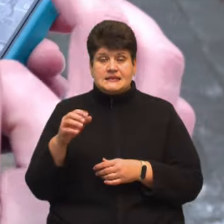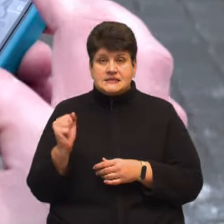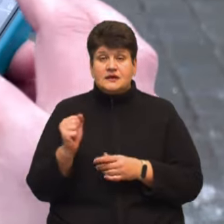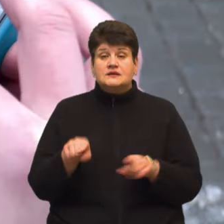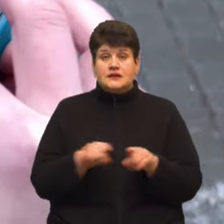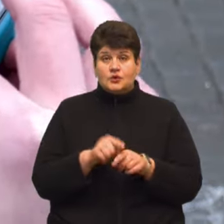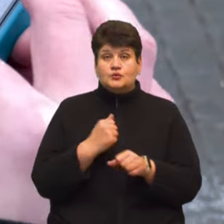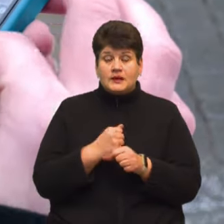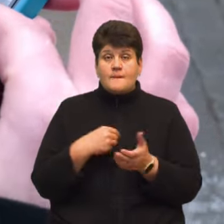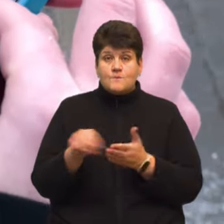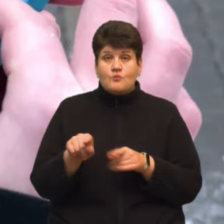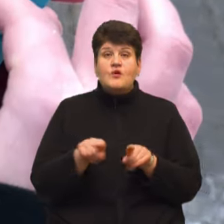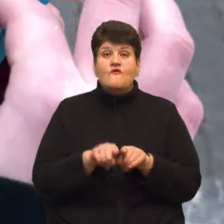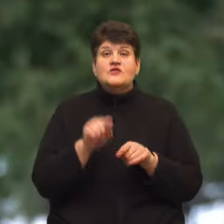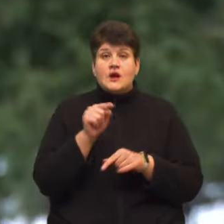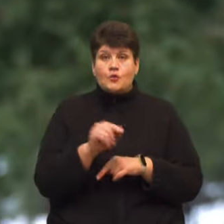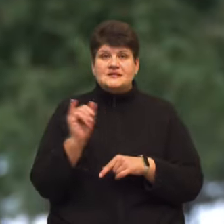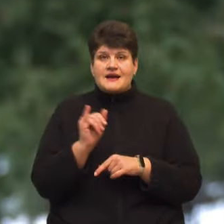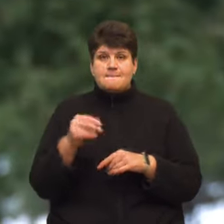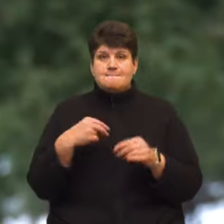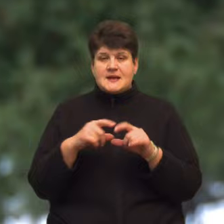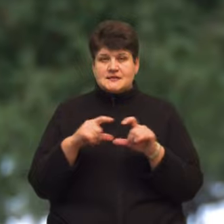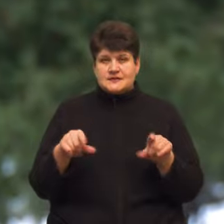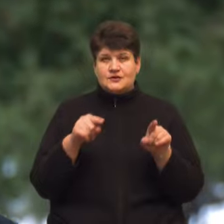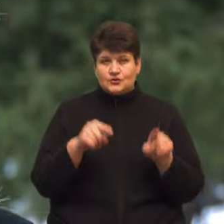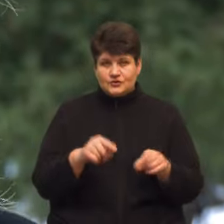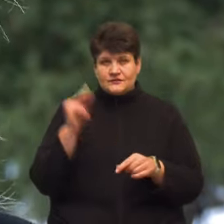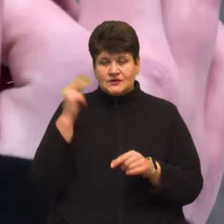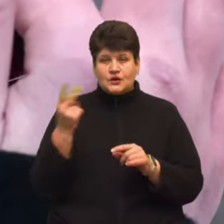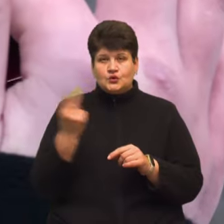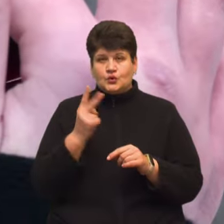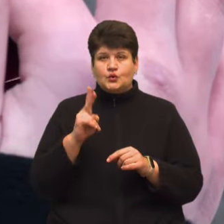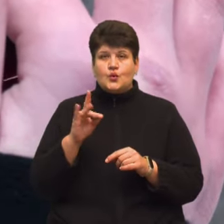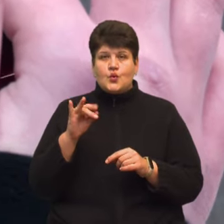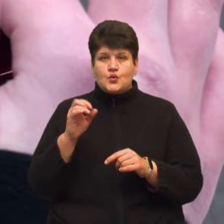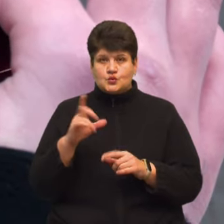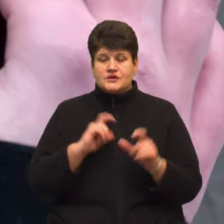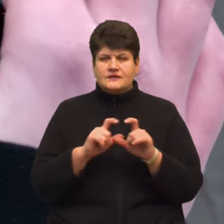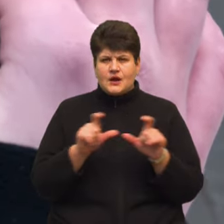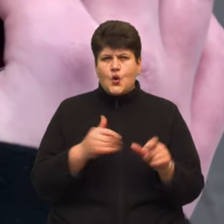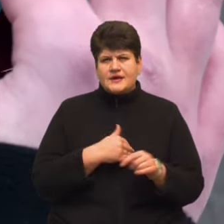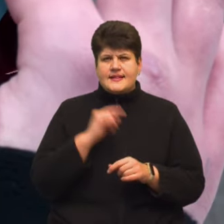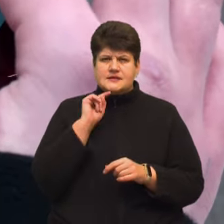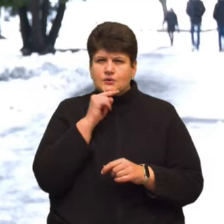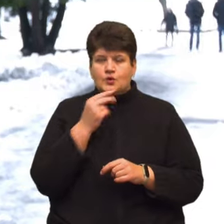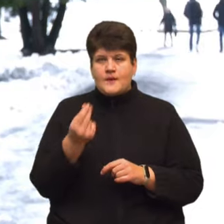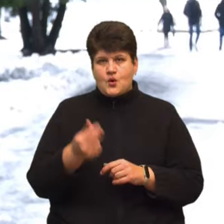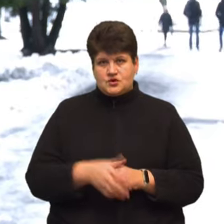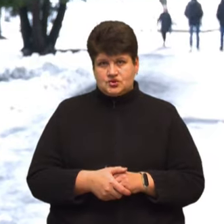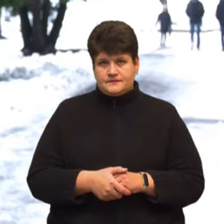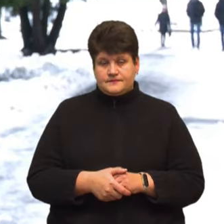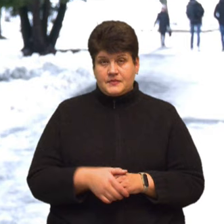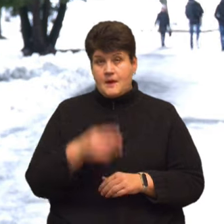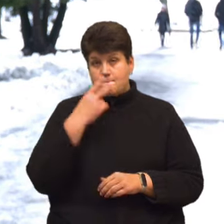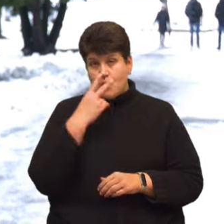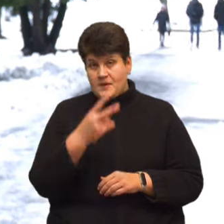зробила покупку в такому інстаграм-магазині. Каже, тоді навчалася на другому курсі університету та хотіла зекономити гроші. Побачила